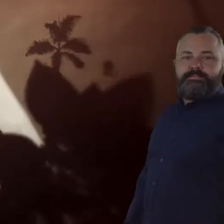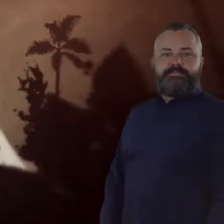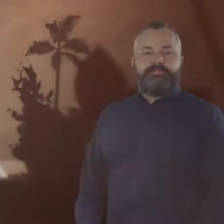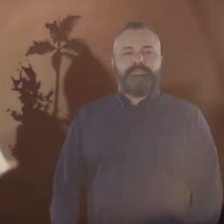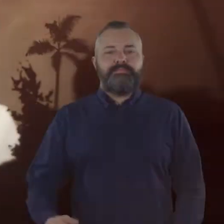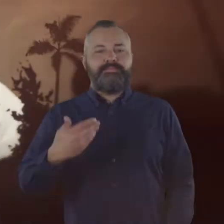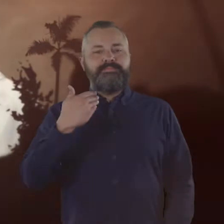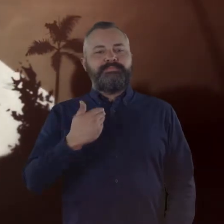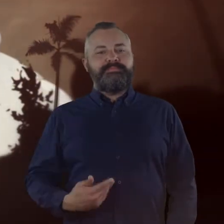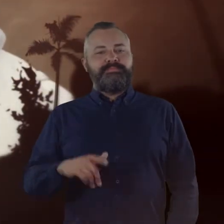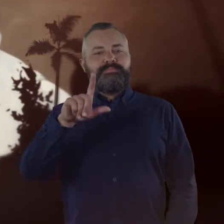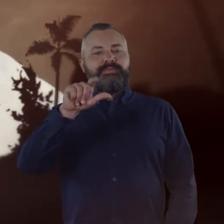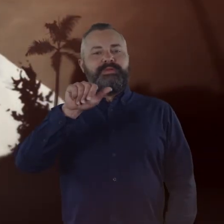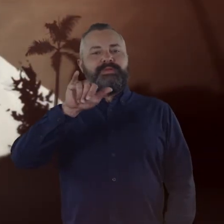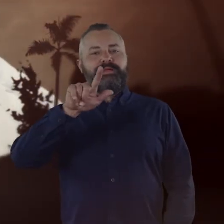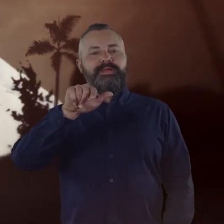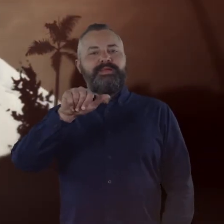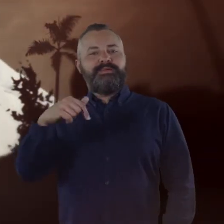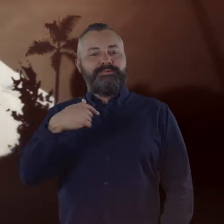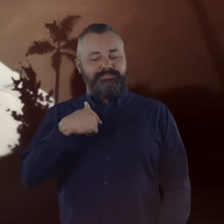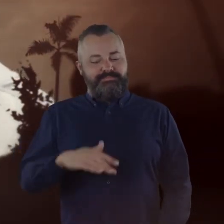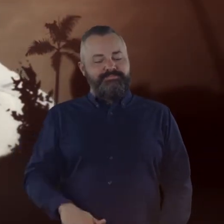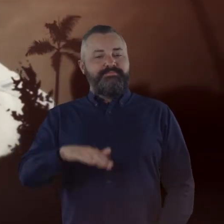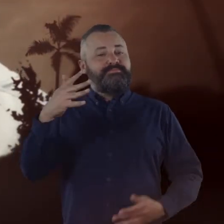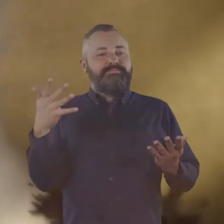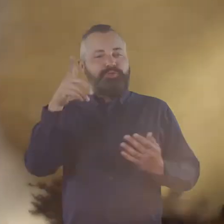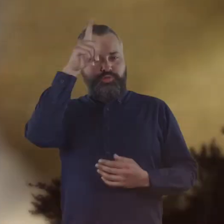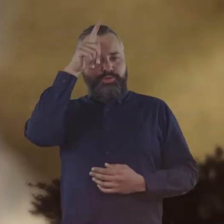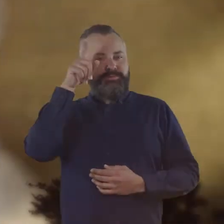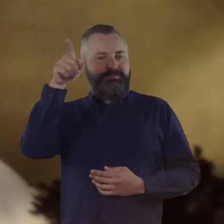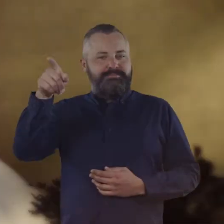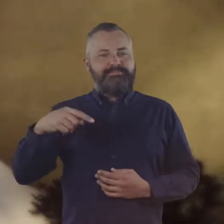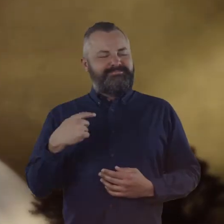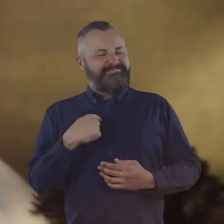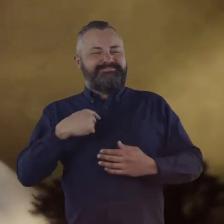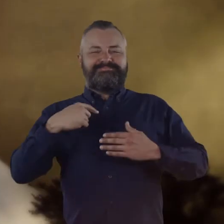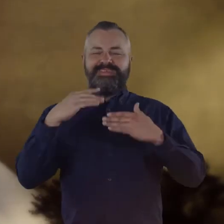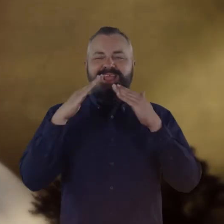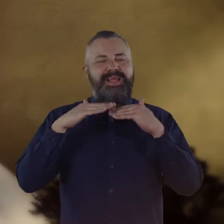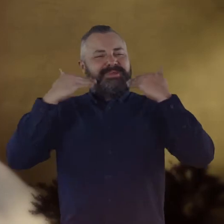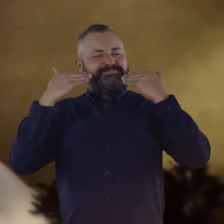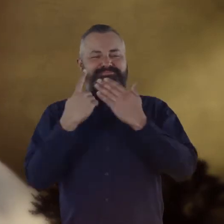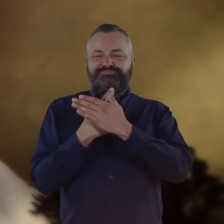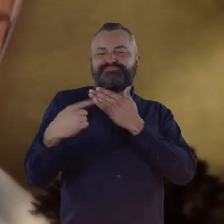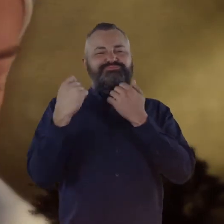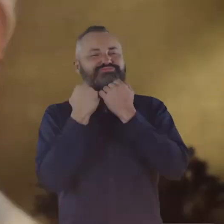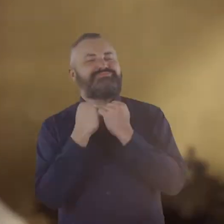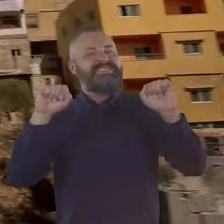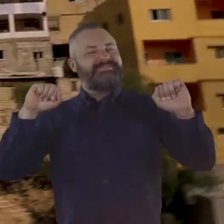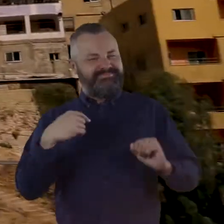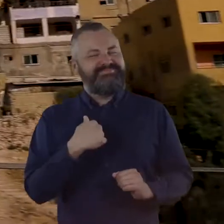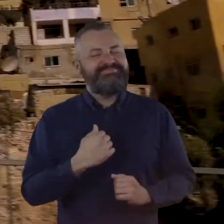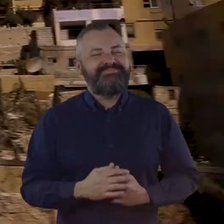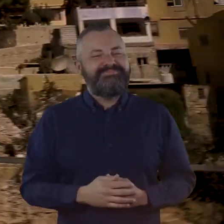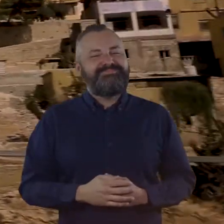إسمي ليلى وأنا سيدة من ذوات الإعاقة أنا من الأردن وأنا حرة ومستقلة وسعيدة